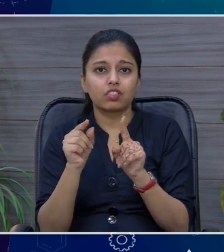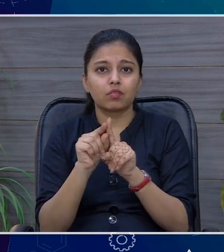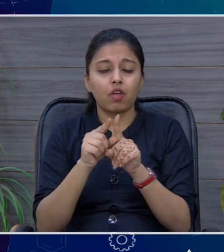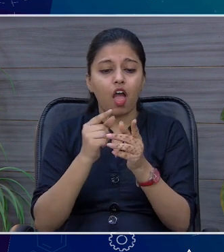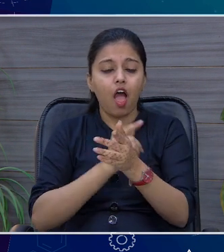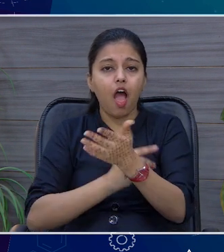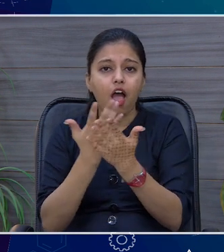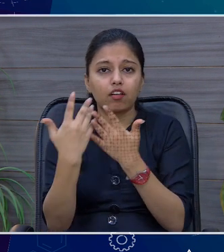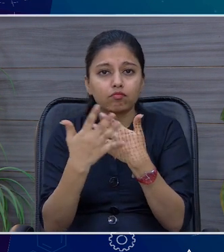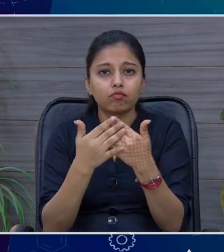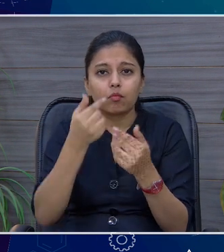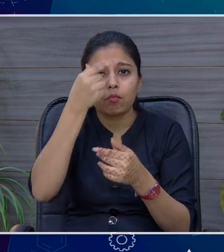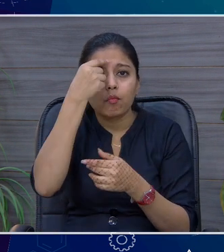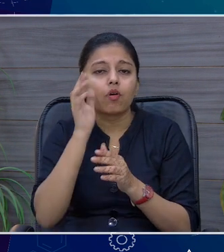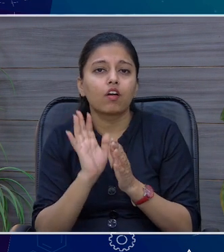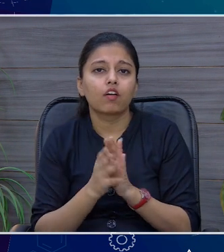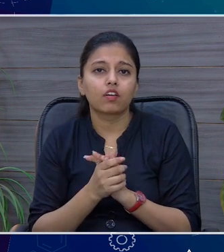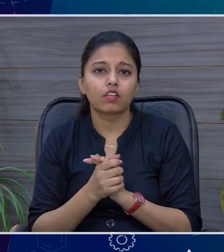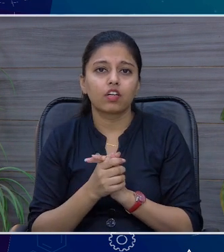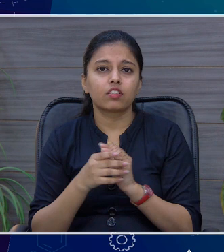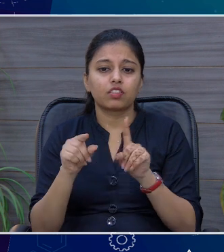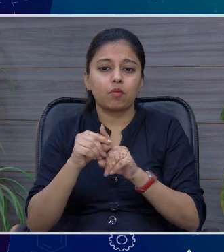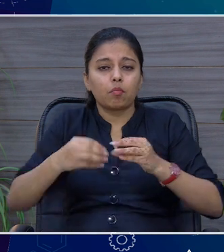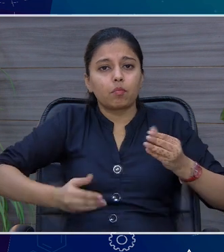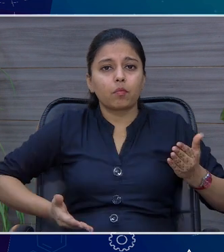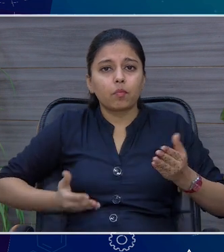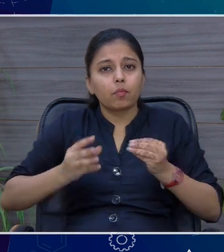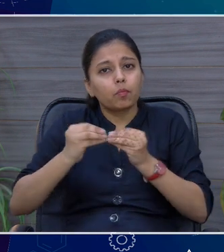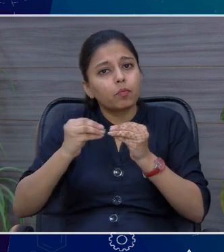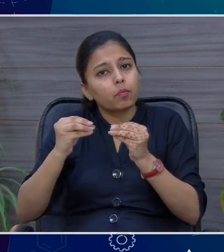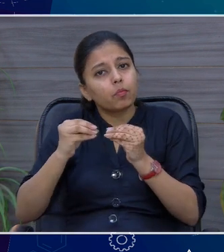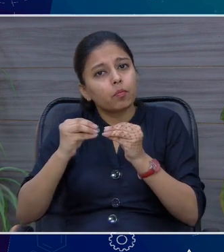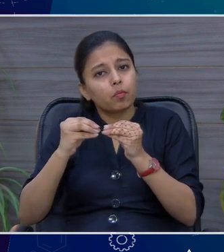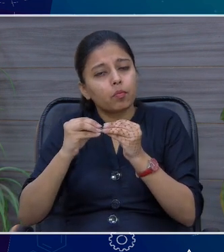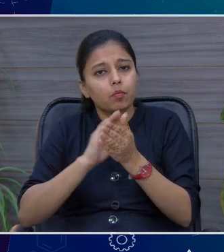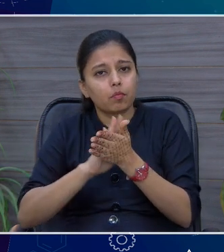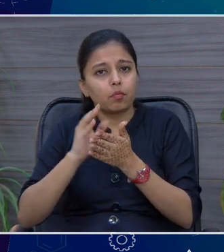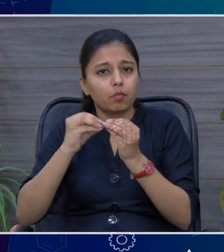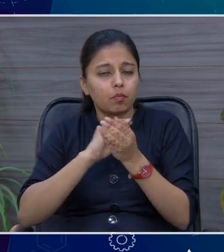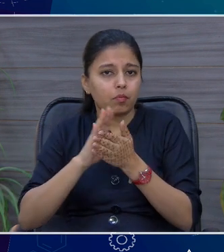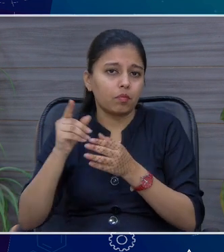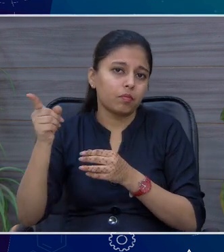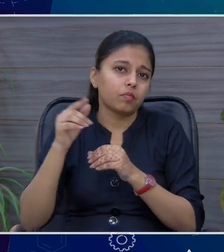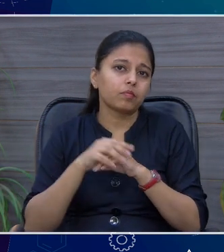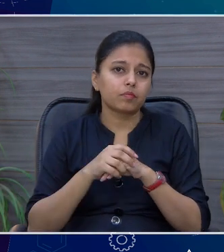इनके